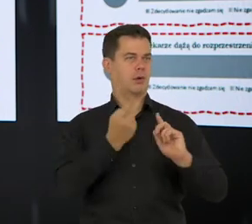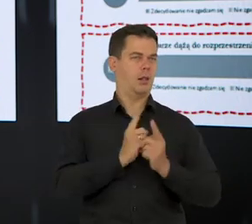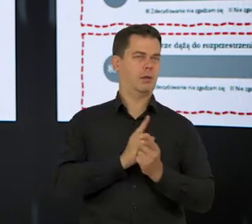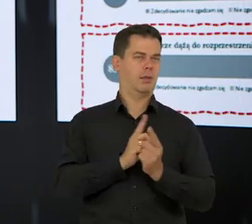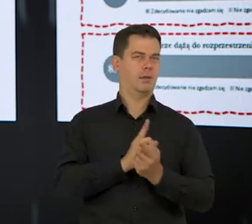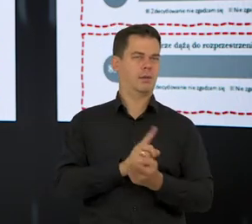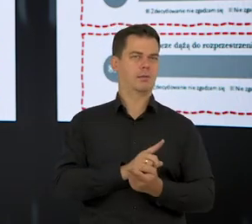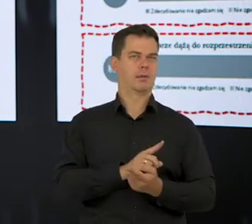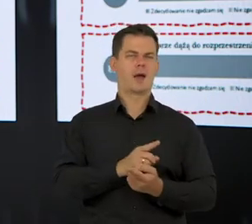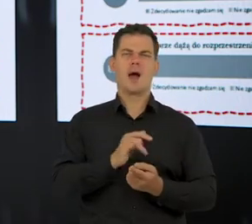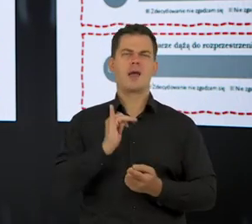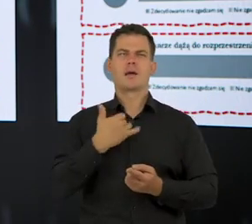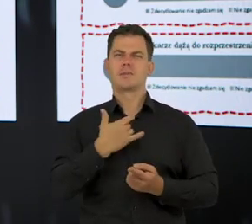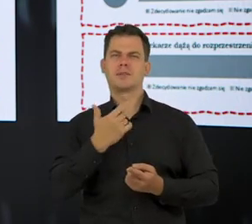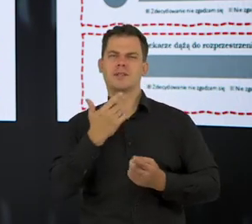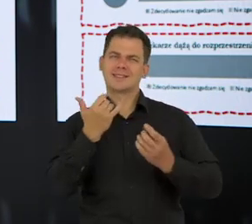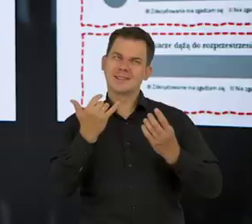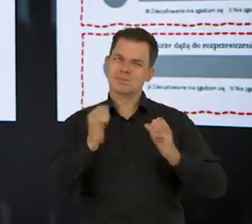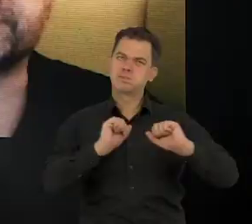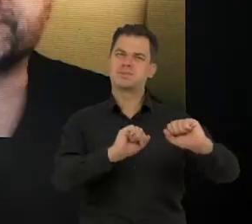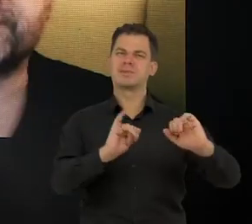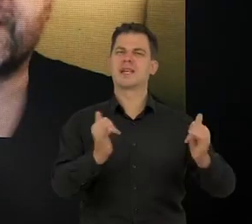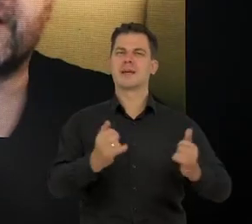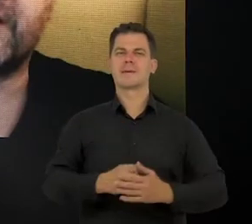nieprawdziwe się zdarzają i co najważniejsze, co można sobie zrobić?